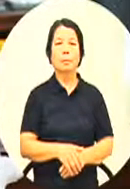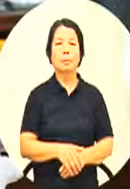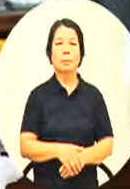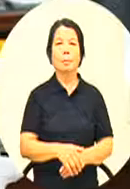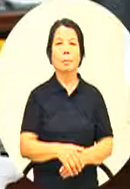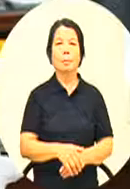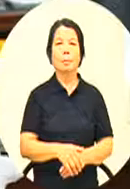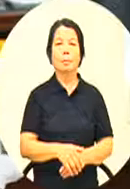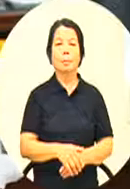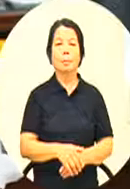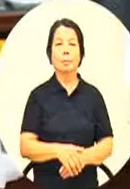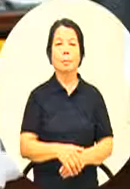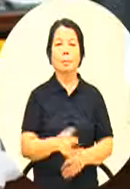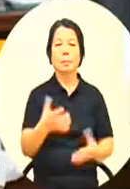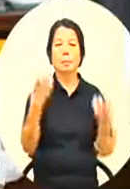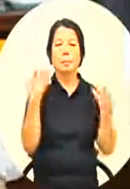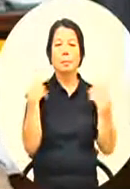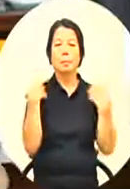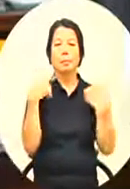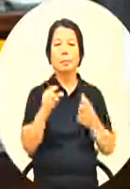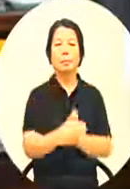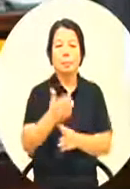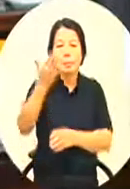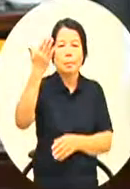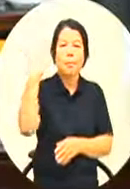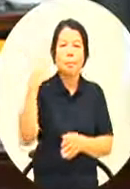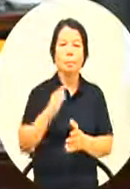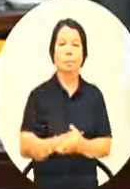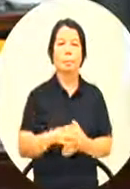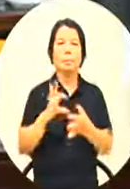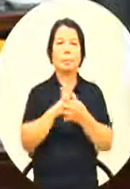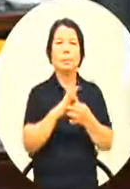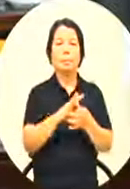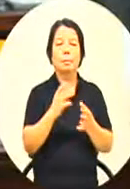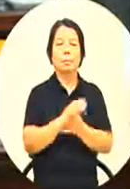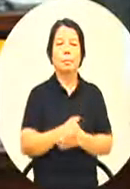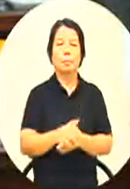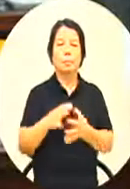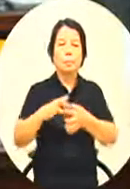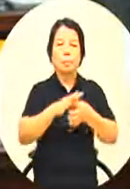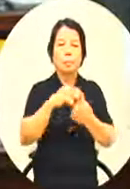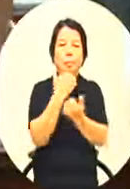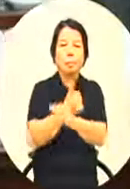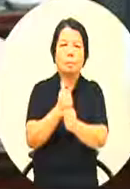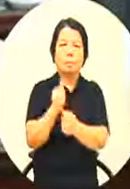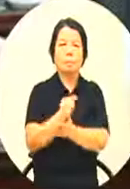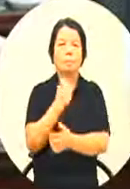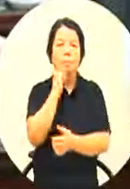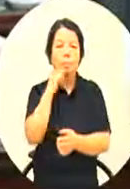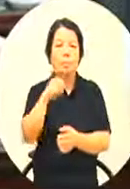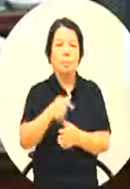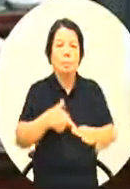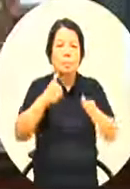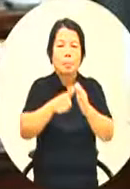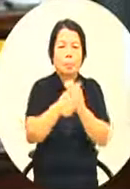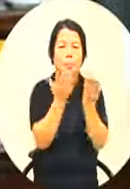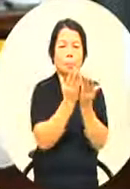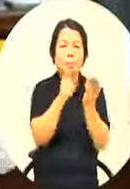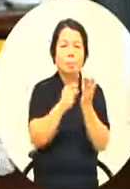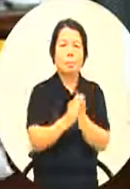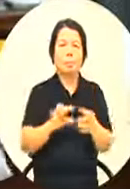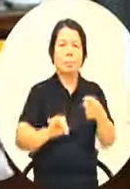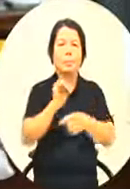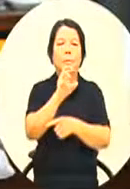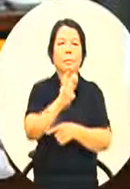他是的任务在早期就是因为联考很难考入学率只有三成